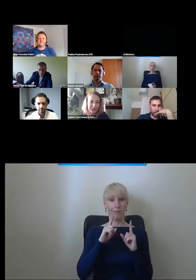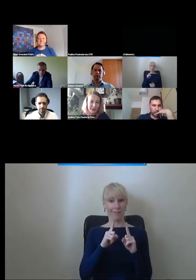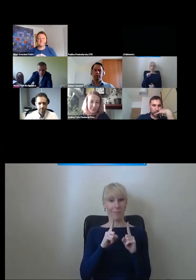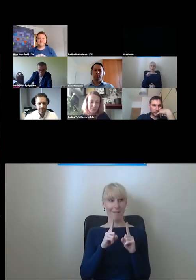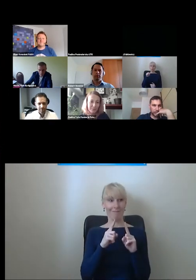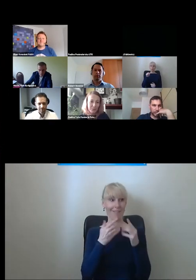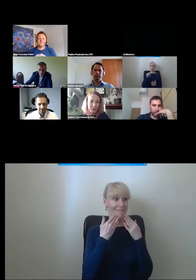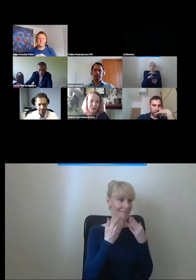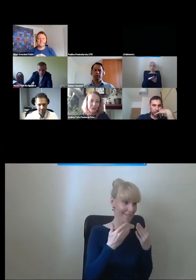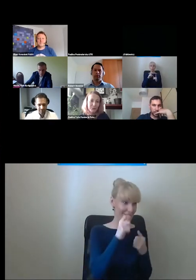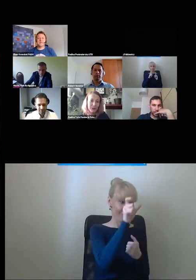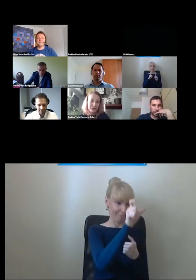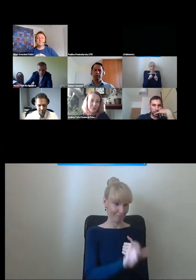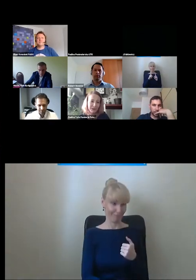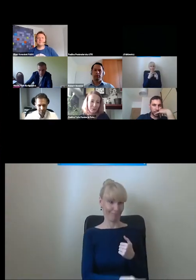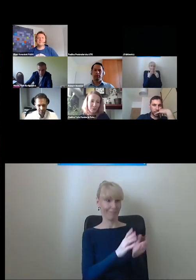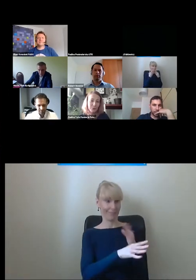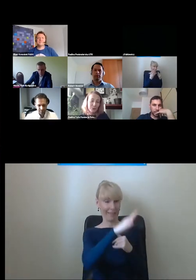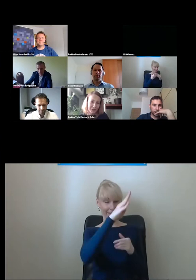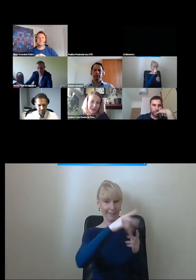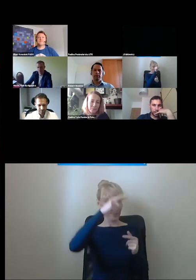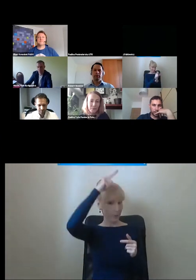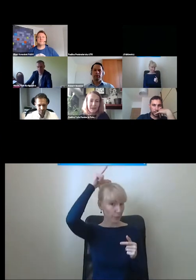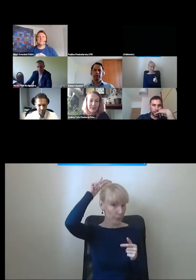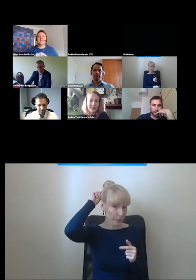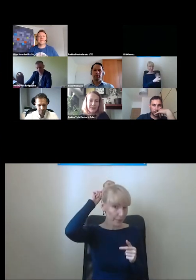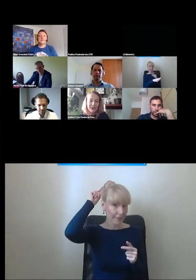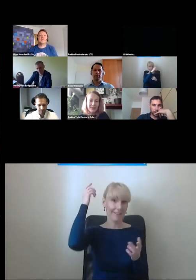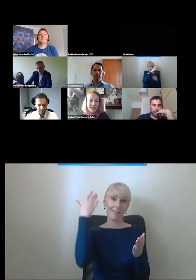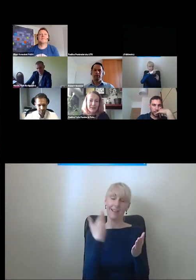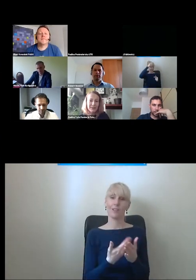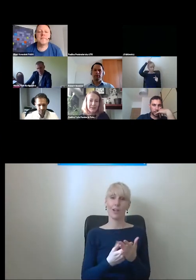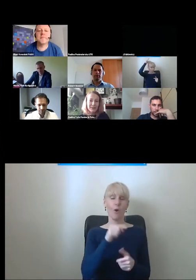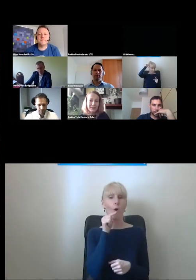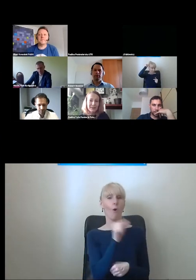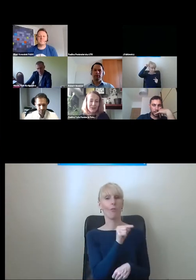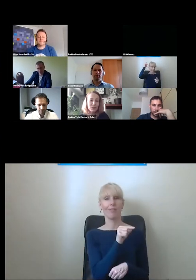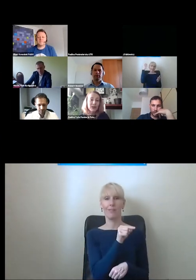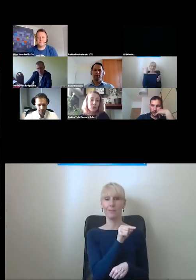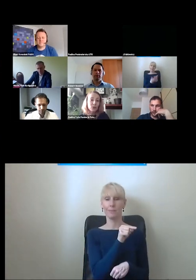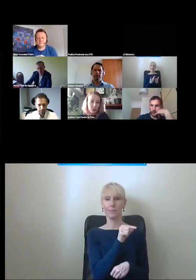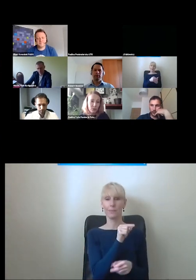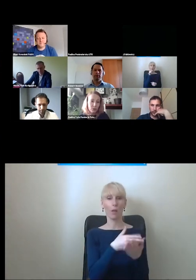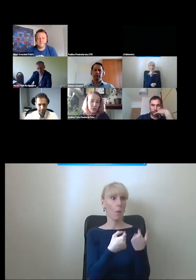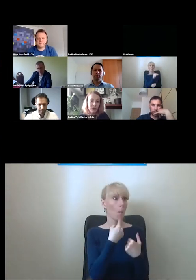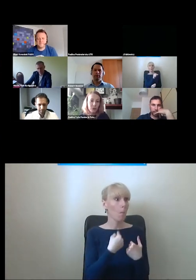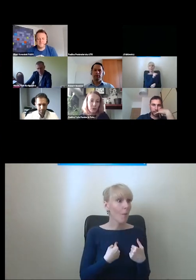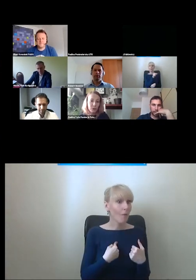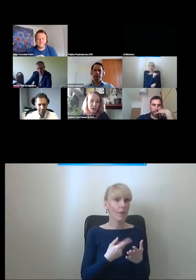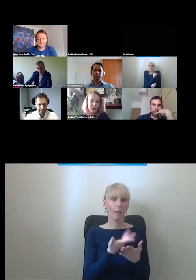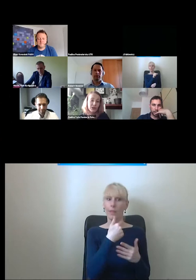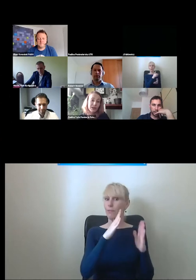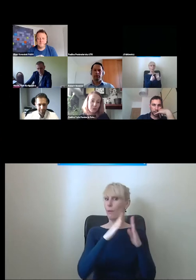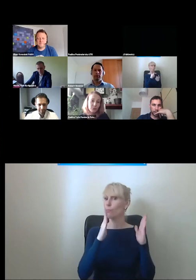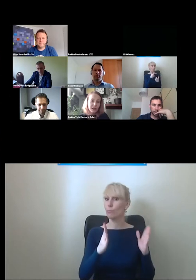strażak, ponieważ w naszym kraju, Bogu dzięki, strażak jest zdecydowanie tą osobą, która może